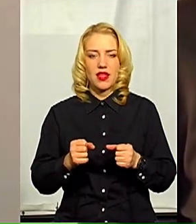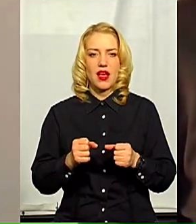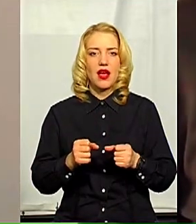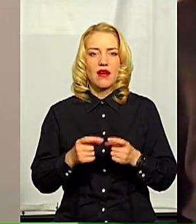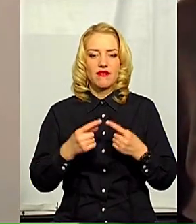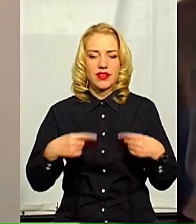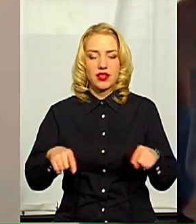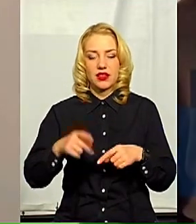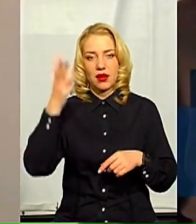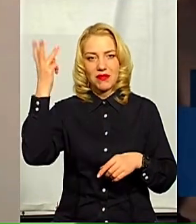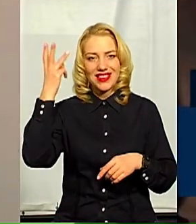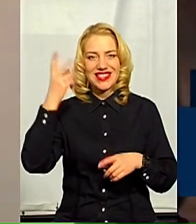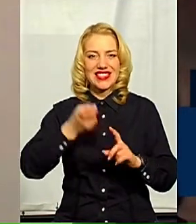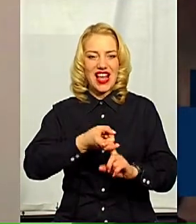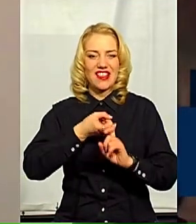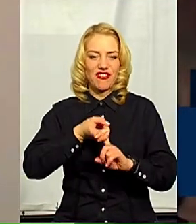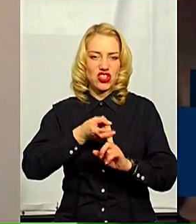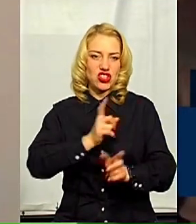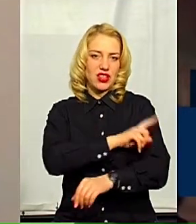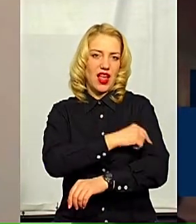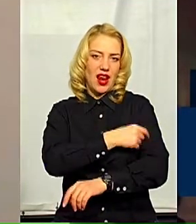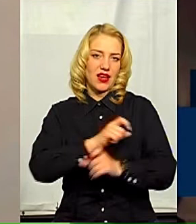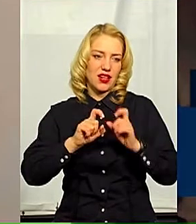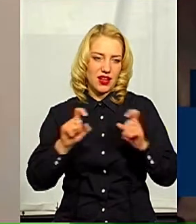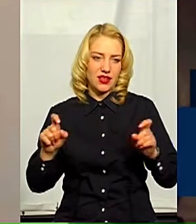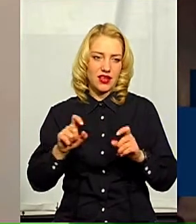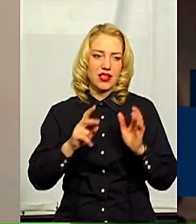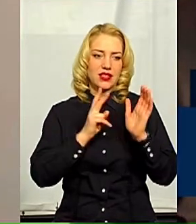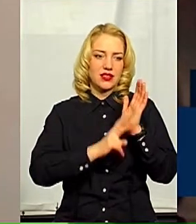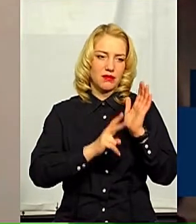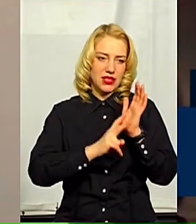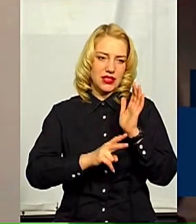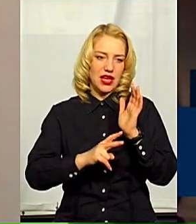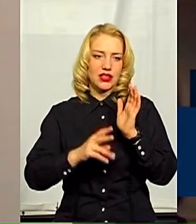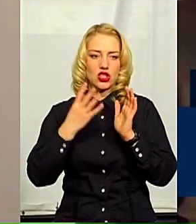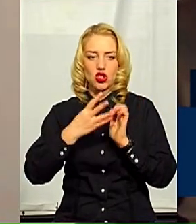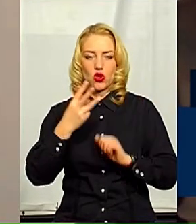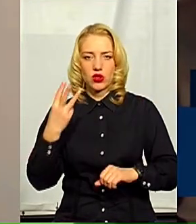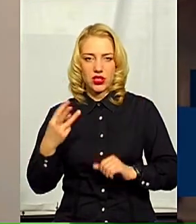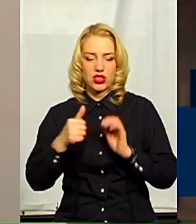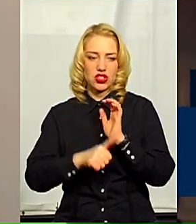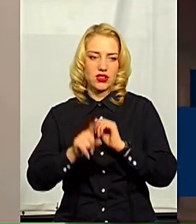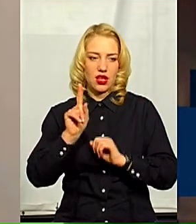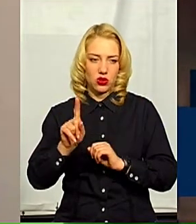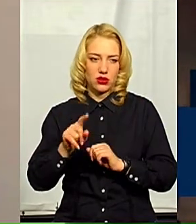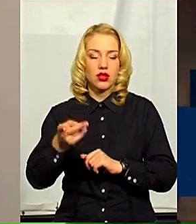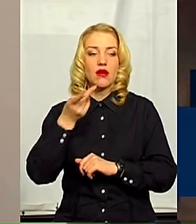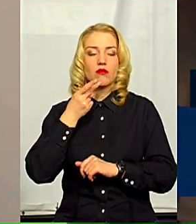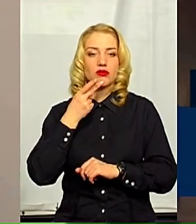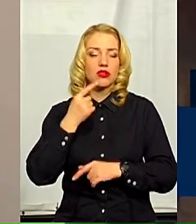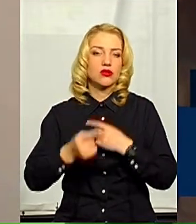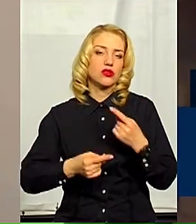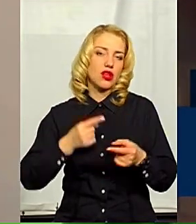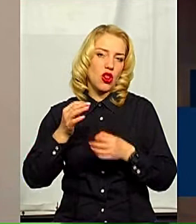інфекційної лікарні, телефон у Хмельницькому 70 43 61. Постійно, цілодобово